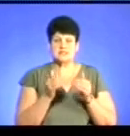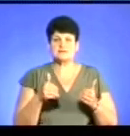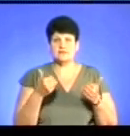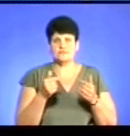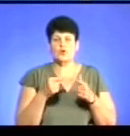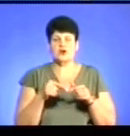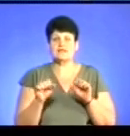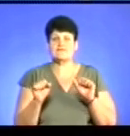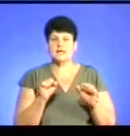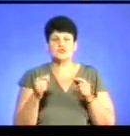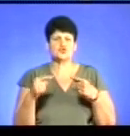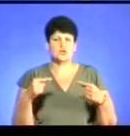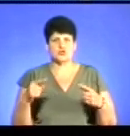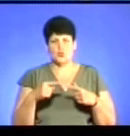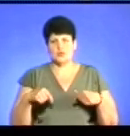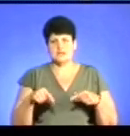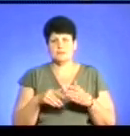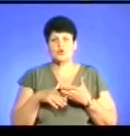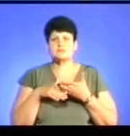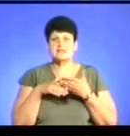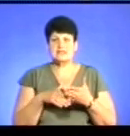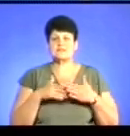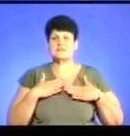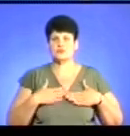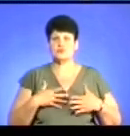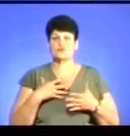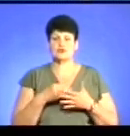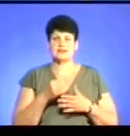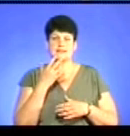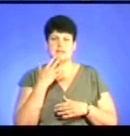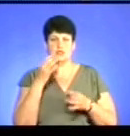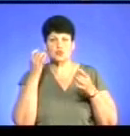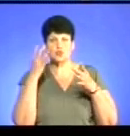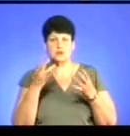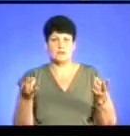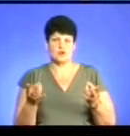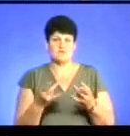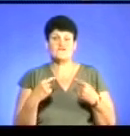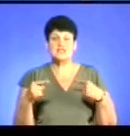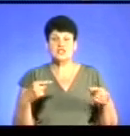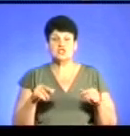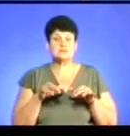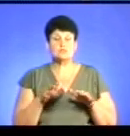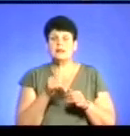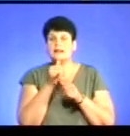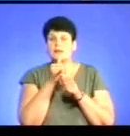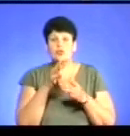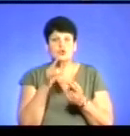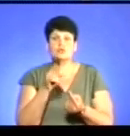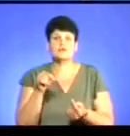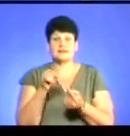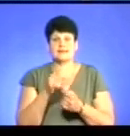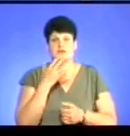влади, чи до інших організацій про сприяння в задоволенні своїх національно-культурних потреб. В інший спосіб ми не можемо ідентифікувати